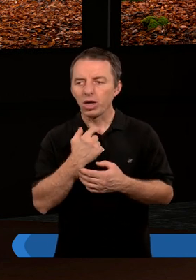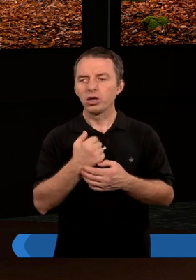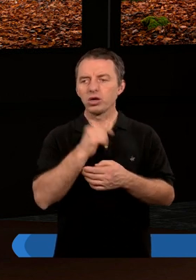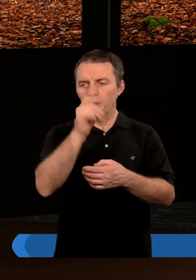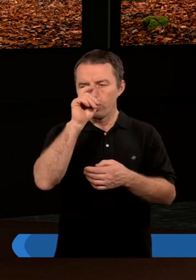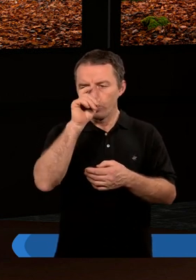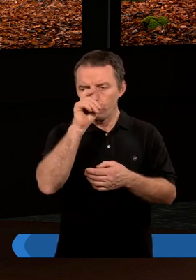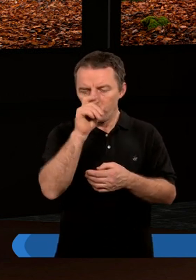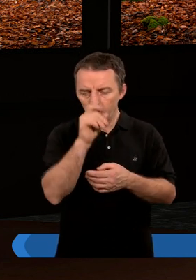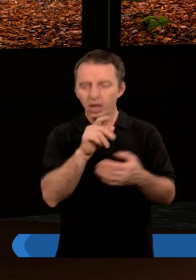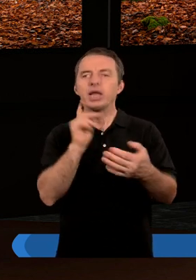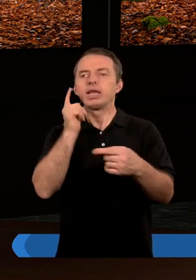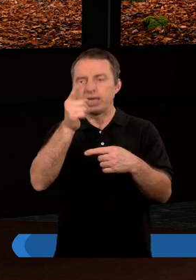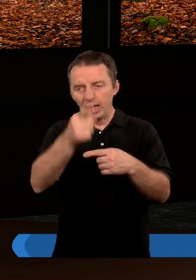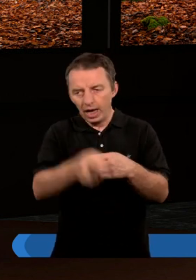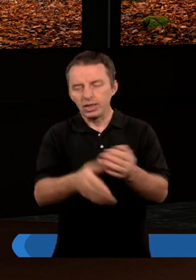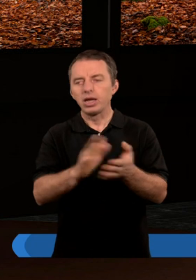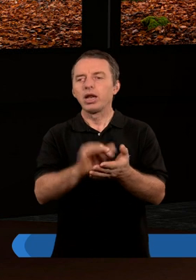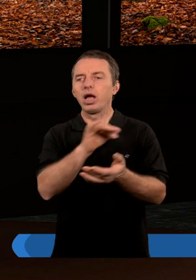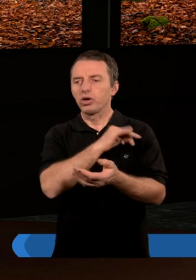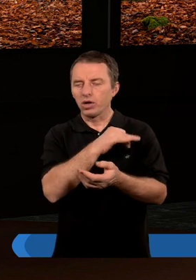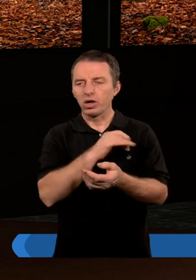cielesność jest zła, jest skażona grzechem, prawda?